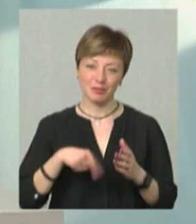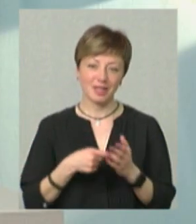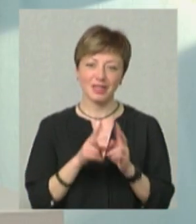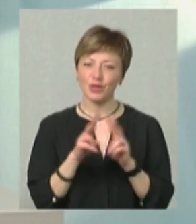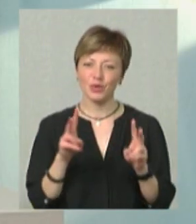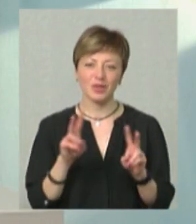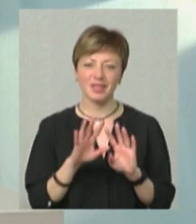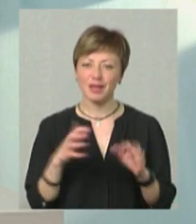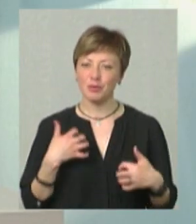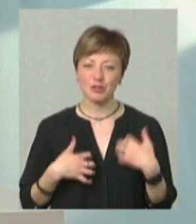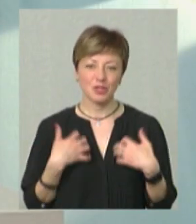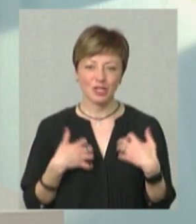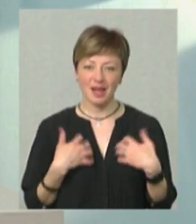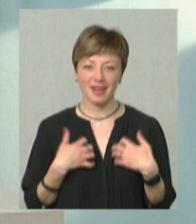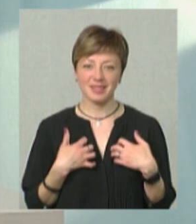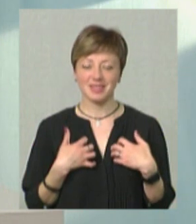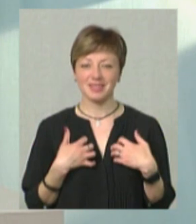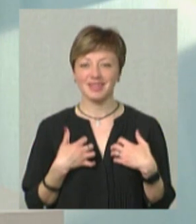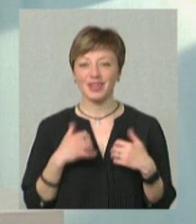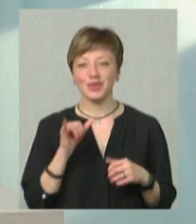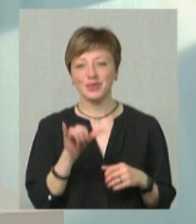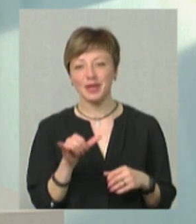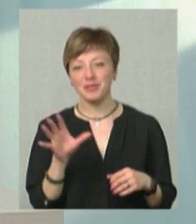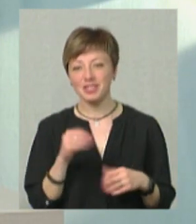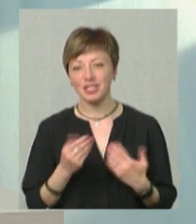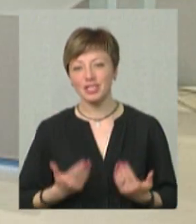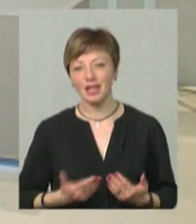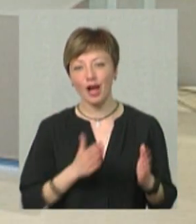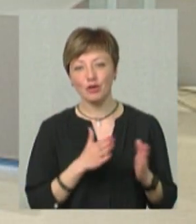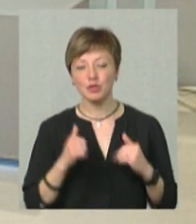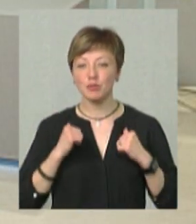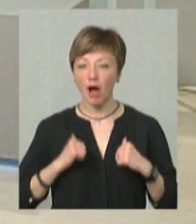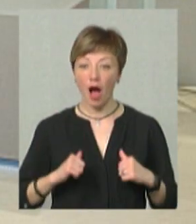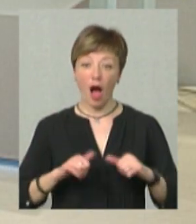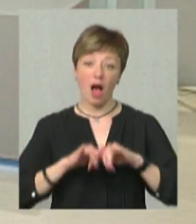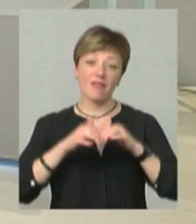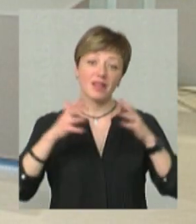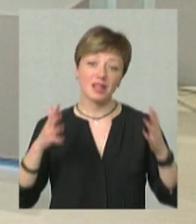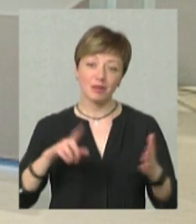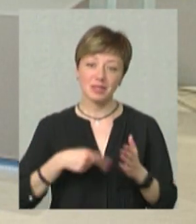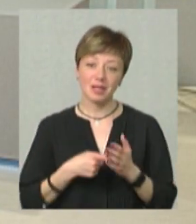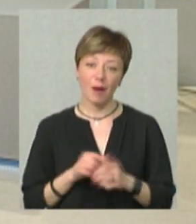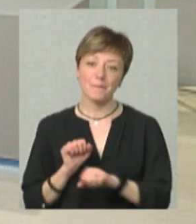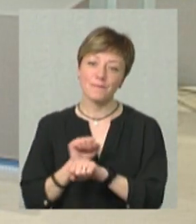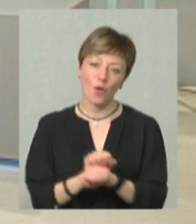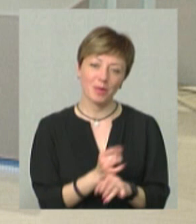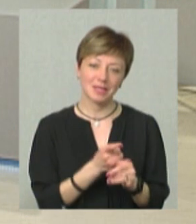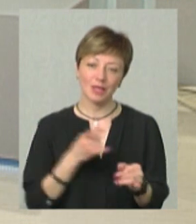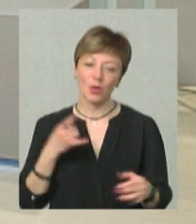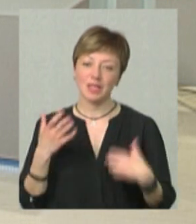Ти нікуди так сильно не поспішаєш. Тебе все життя розмірне, спокійно. А в ордах-мільйонниках пробки, затори,